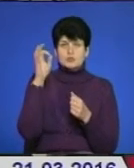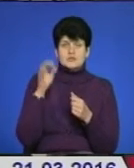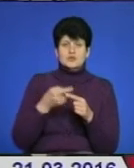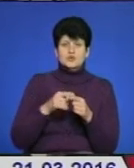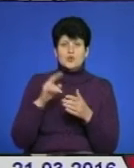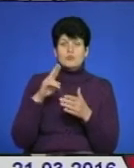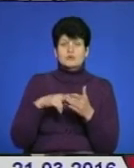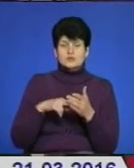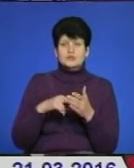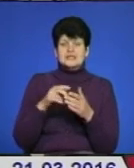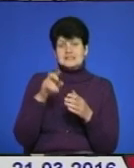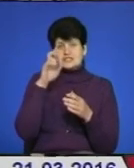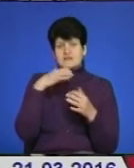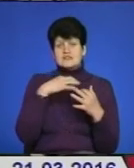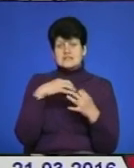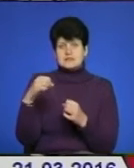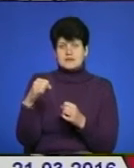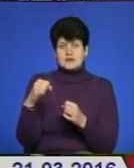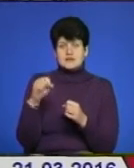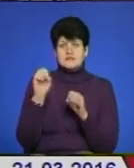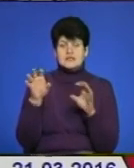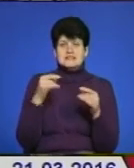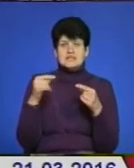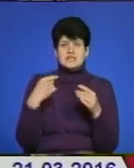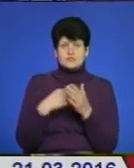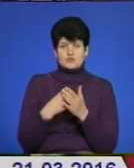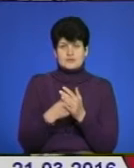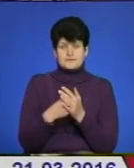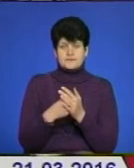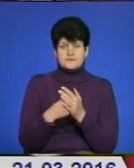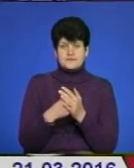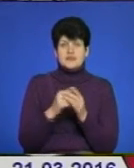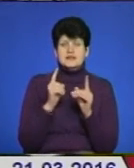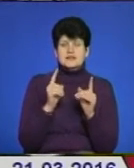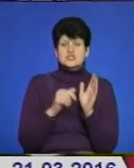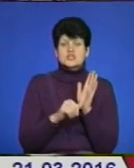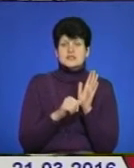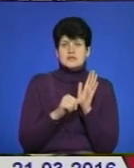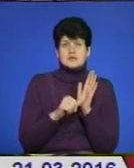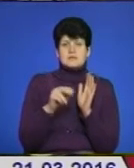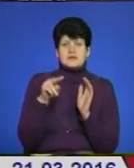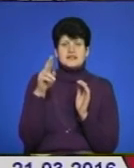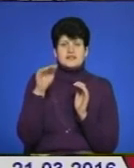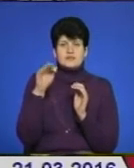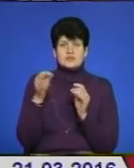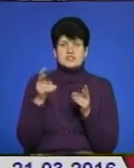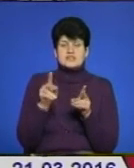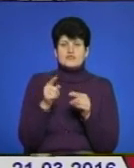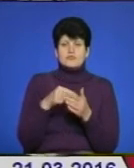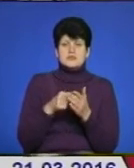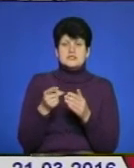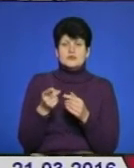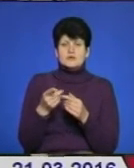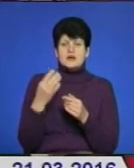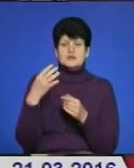держава забрала в місцевих бюджетів, закріпила за іншим бюджетом. Тобто лише 60% ПДФО залишається сьогодні в місті Тернополі, тоді коли